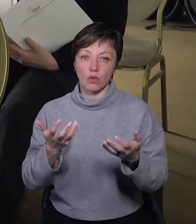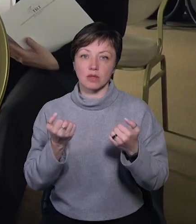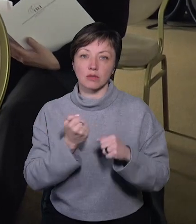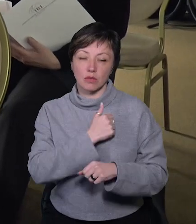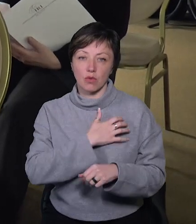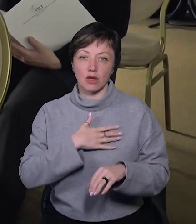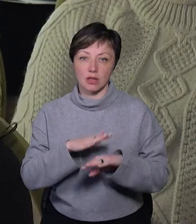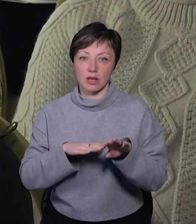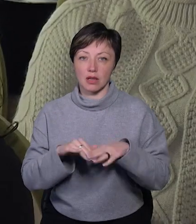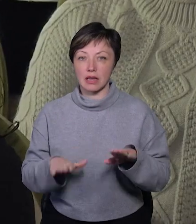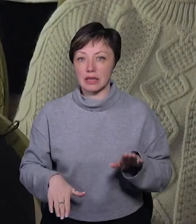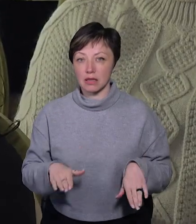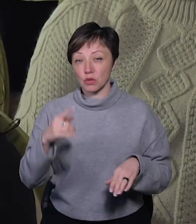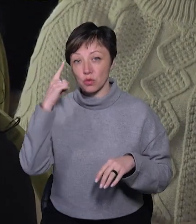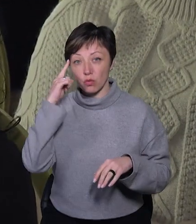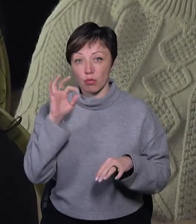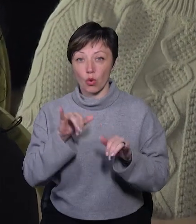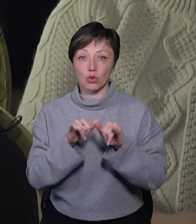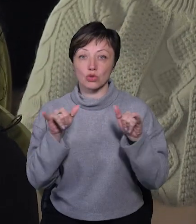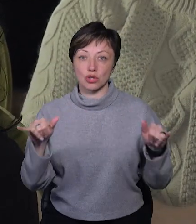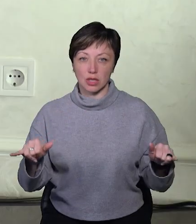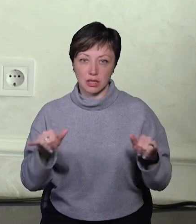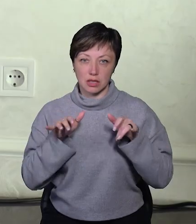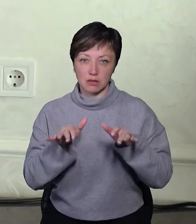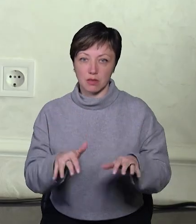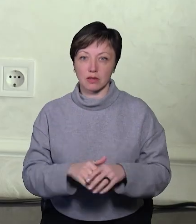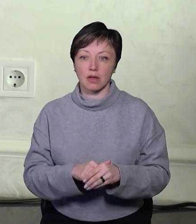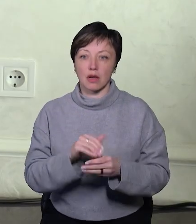ураження кінцівок та вже думають про розширення справи.